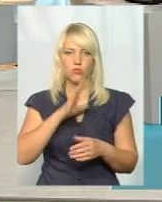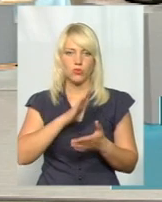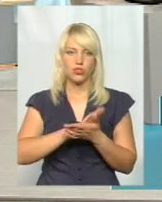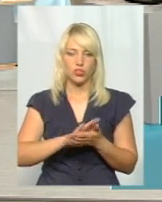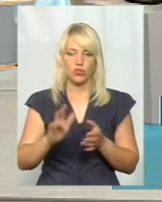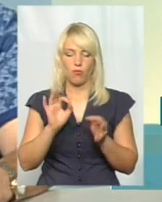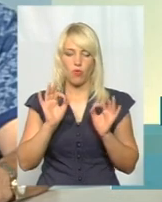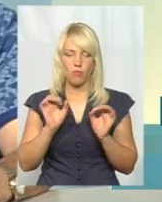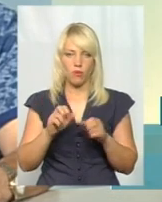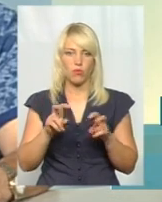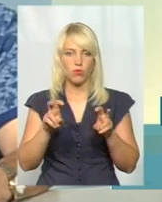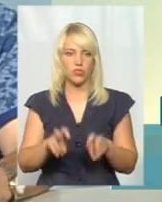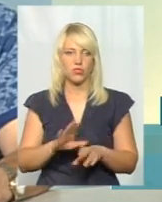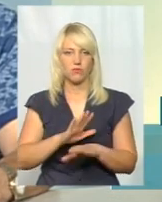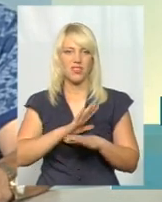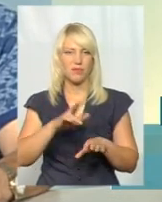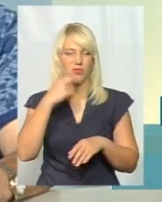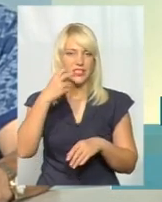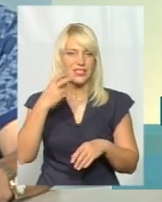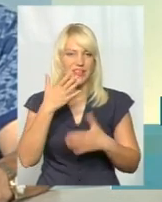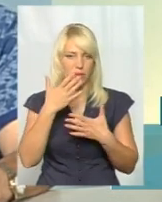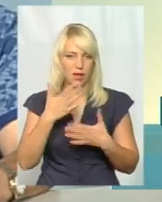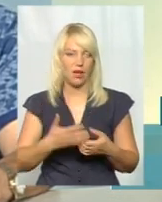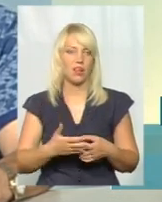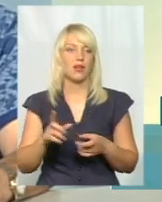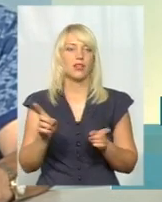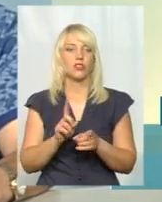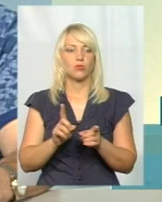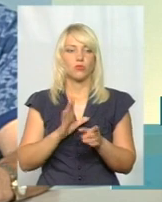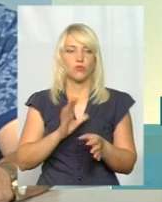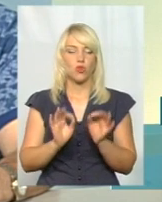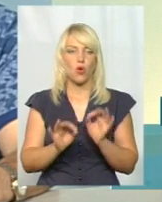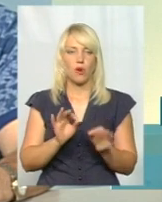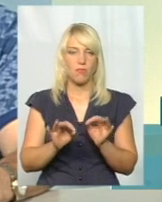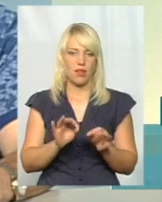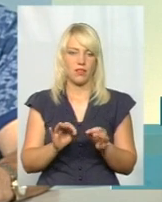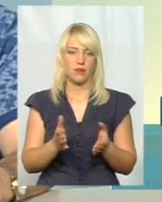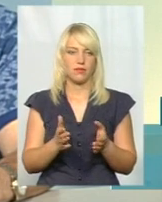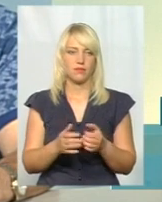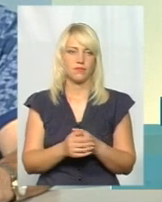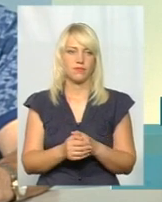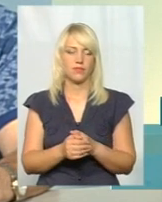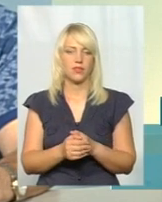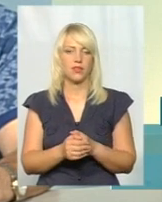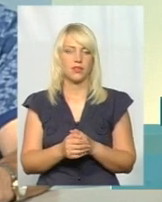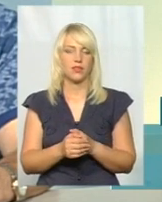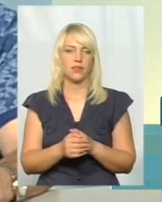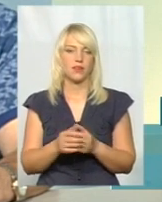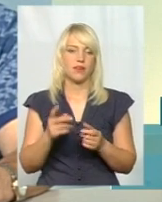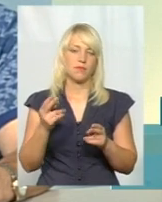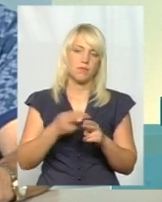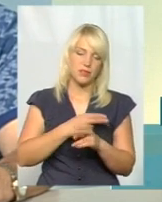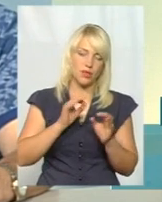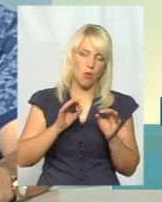сісти, щоб не було запаха, щоб був нормальний фонд, чи була відсутність музики,